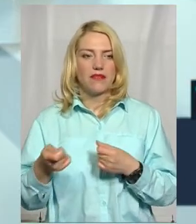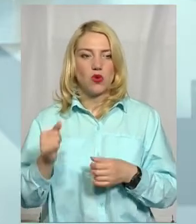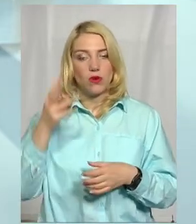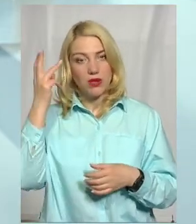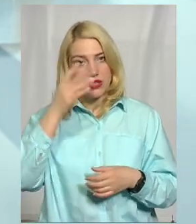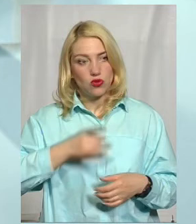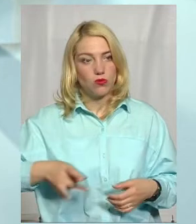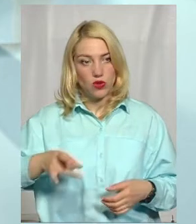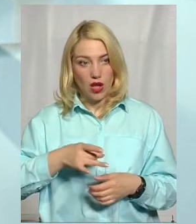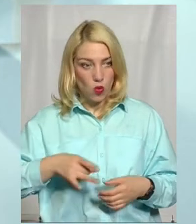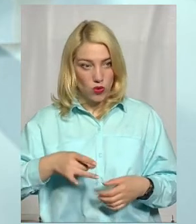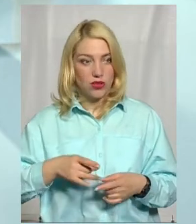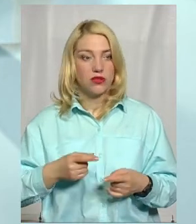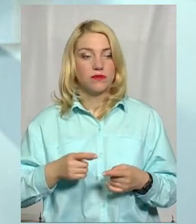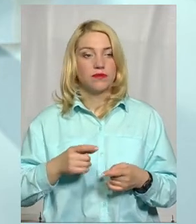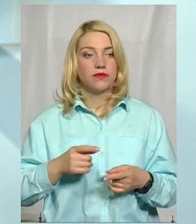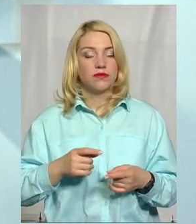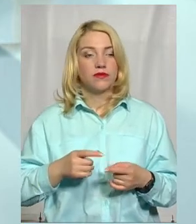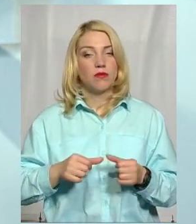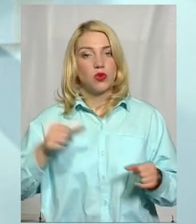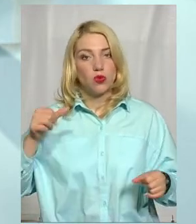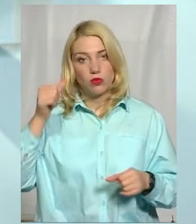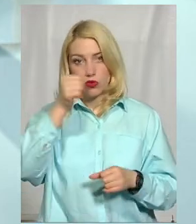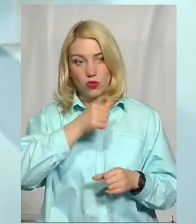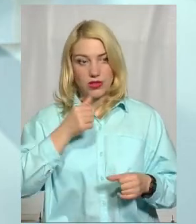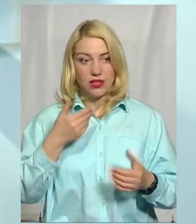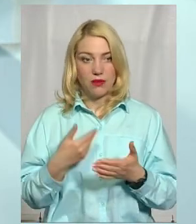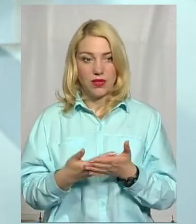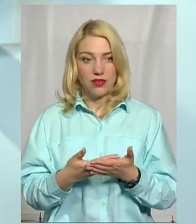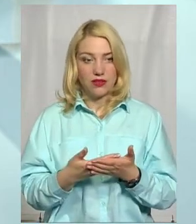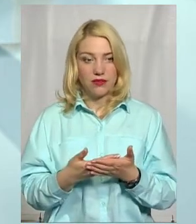Хмельницькому районі в минулому році, наприклад,